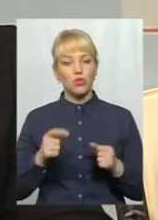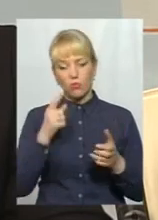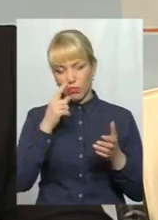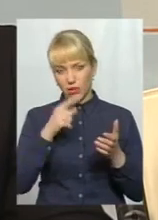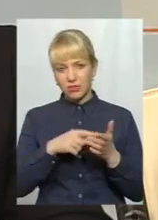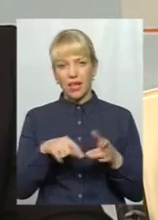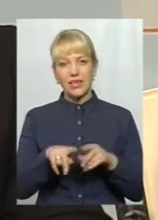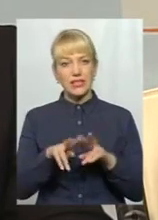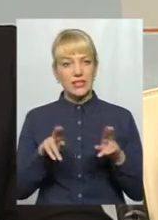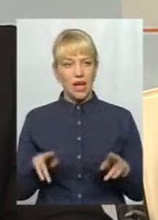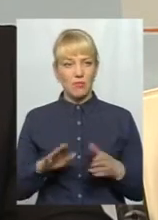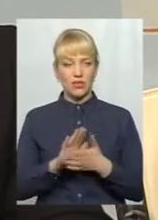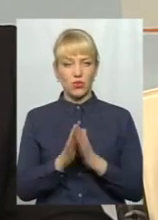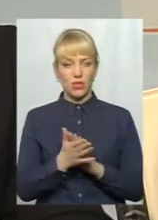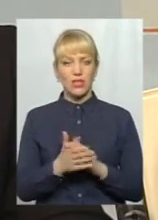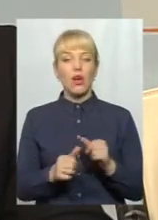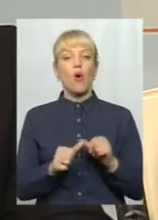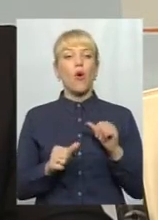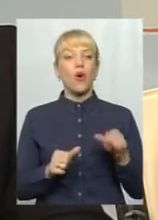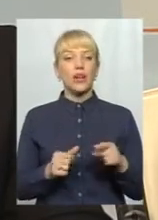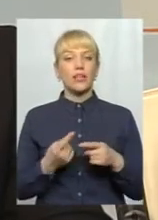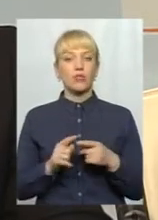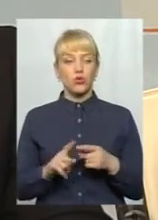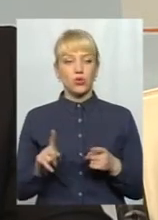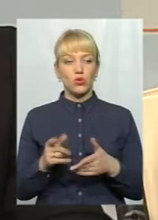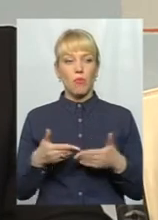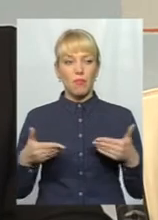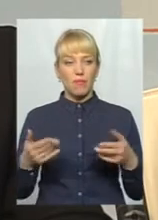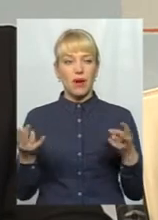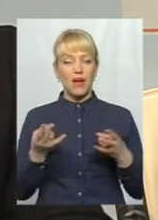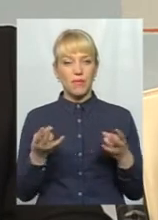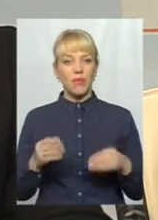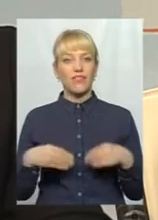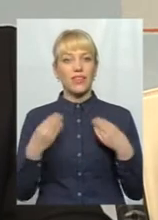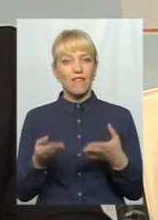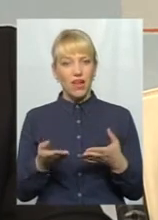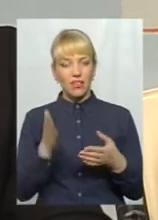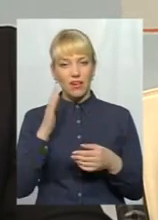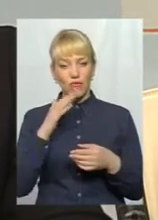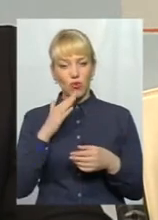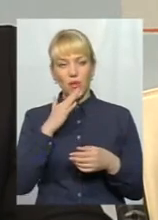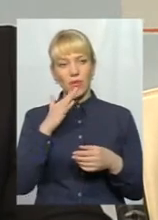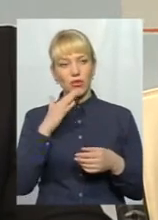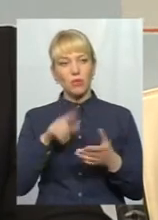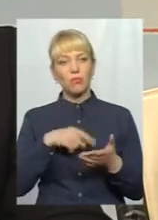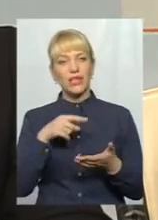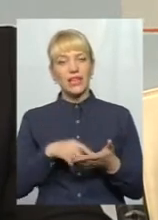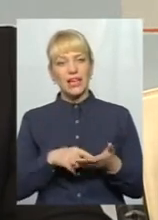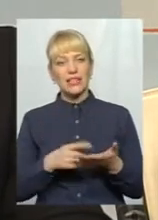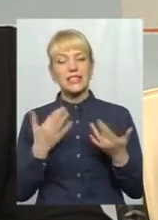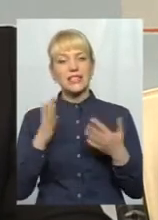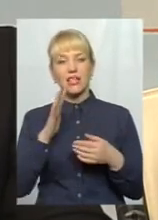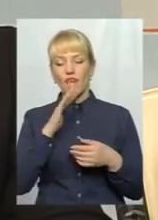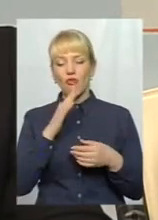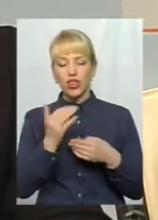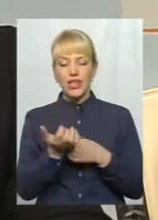в такій же самій ситуації. Крім того, що ми маємо піддавати воду, то велике питання, скільки тієї води буде надходити до